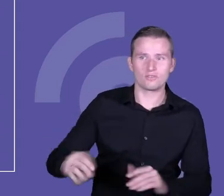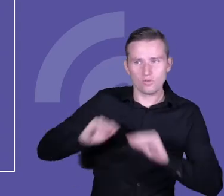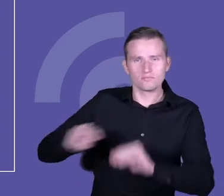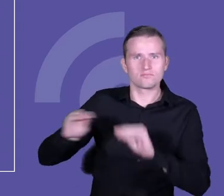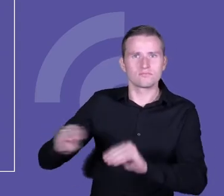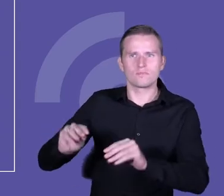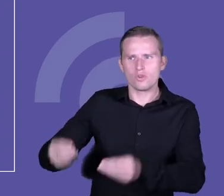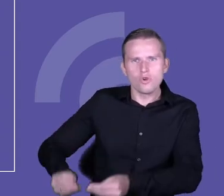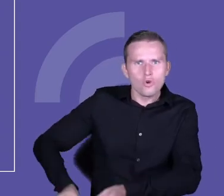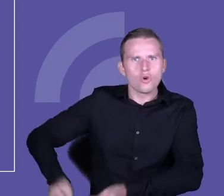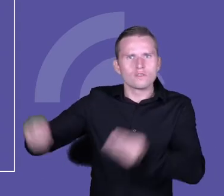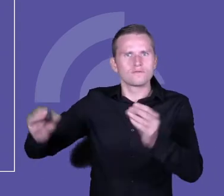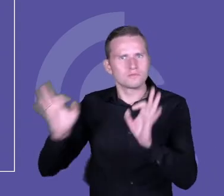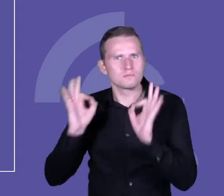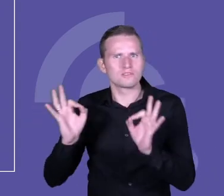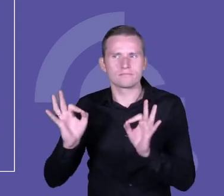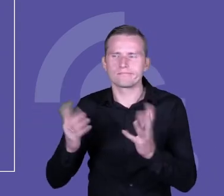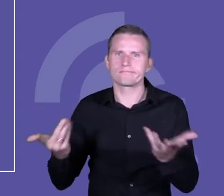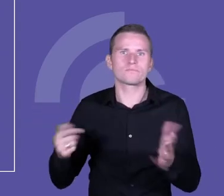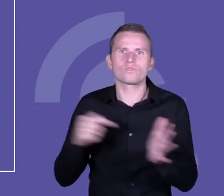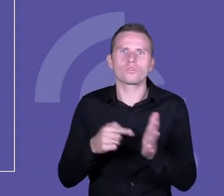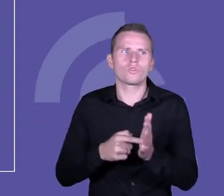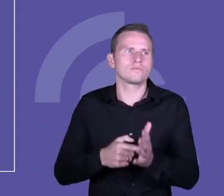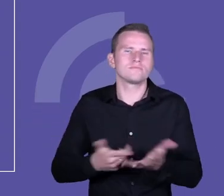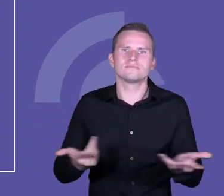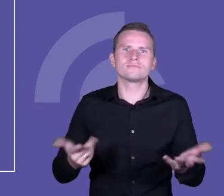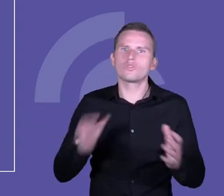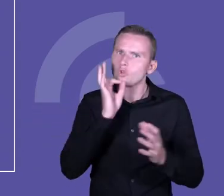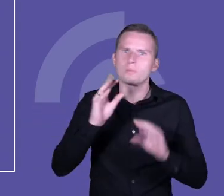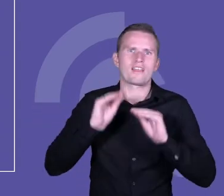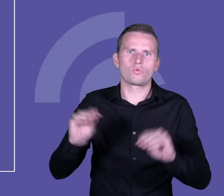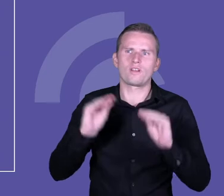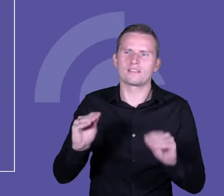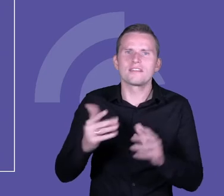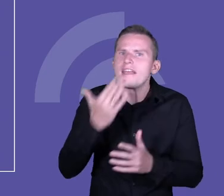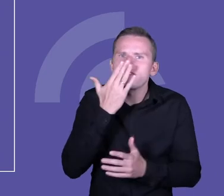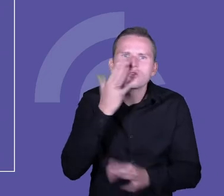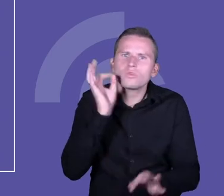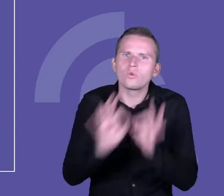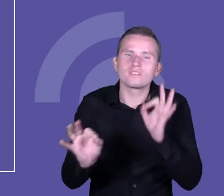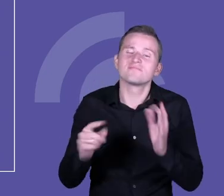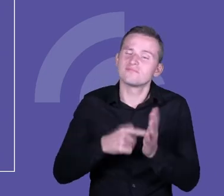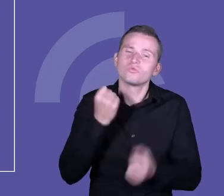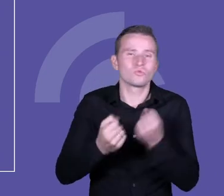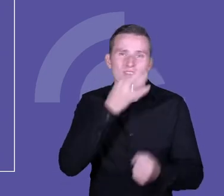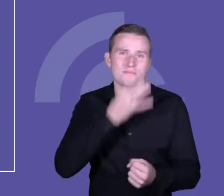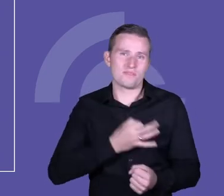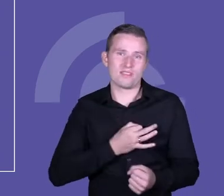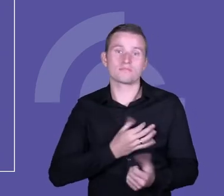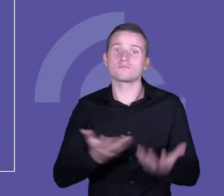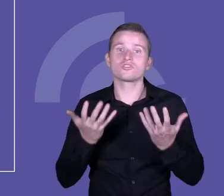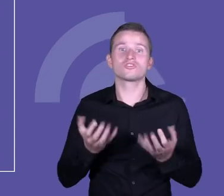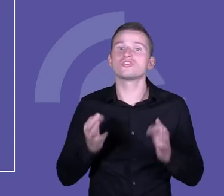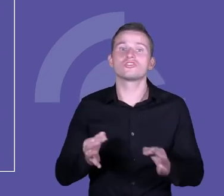przestrzeń? To jest takie trudne pytanie, z którym właśnie bardzo często dzisiaj wiele osób idzie do szkoły,